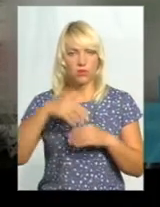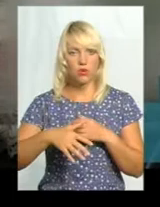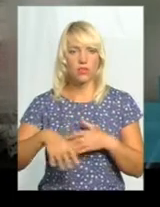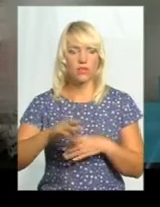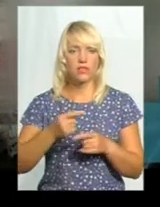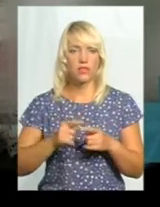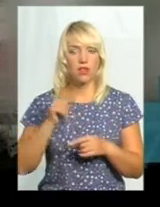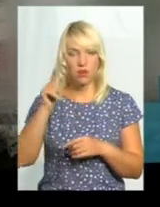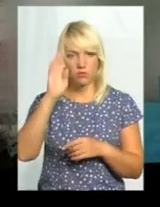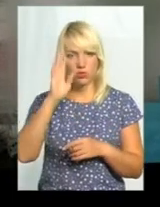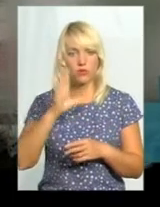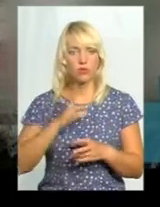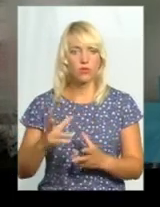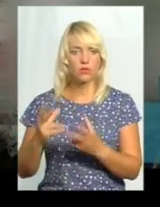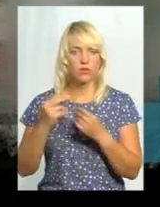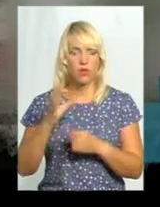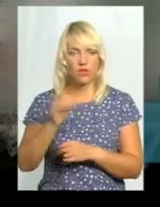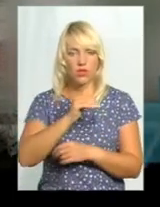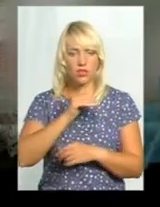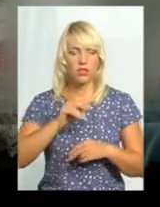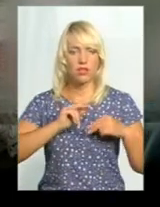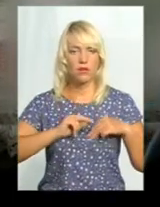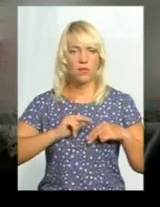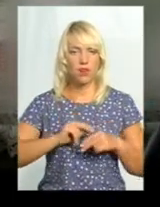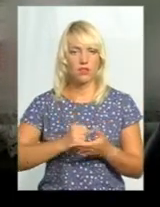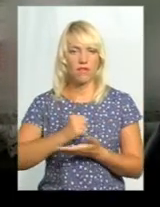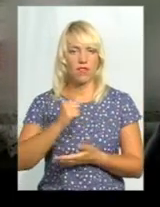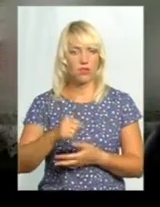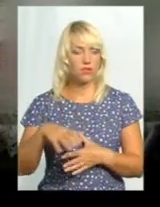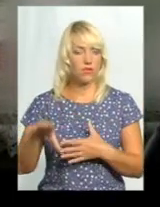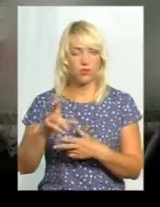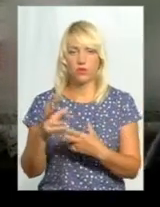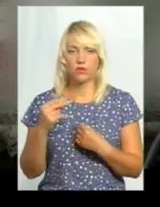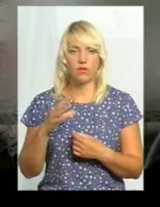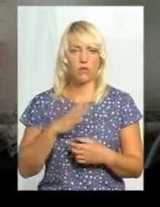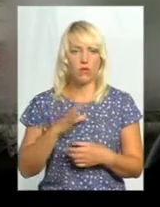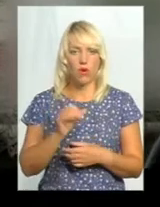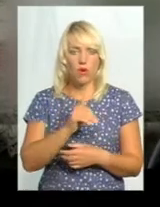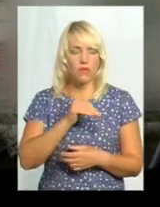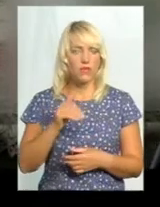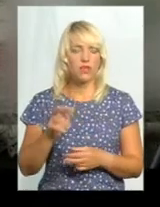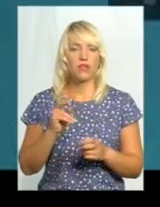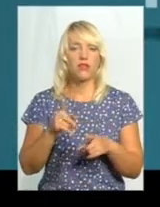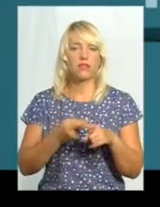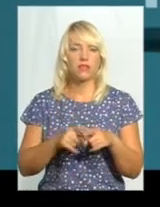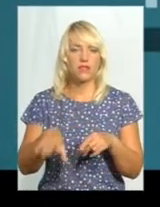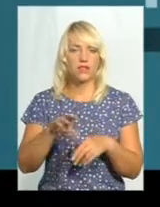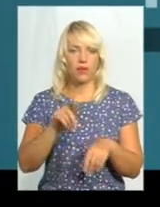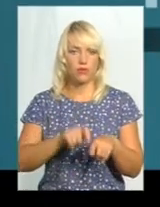нам обіцяв офіційну роботу, офіційне працевлаштування. Мені, це все офіційне. Ну, як же тут можна перевірити це все?